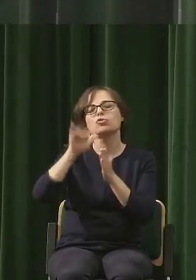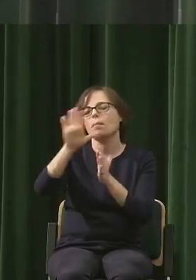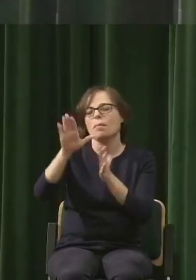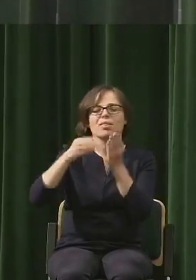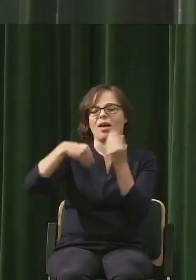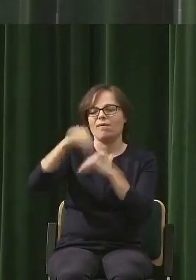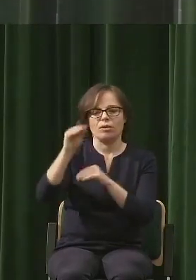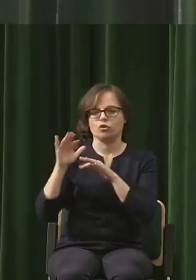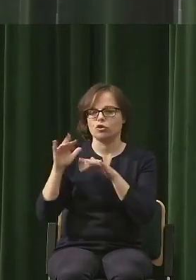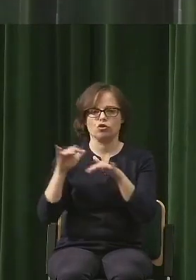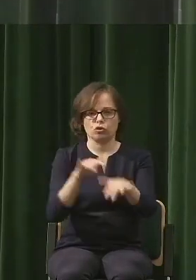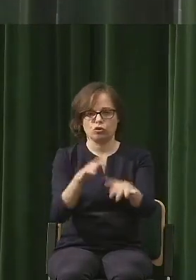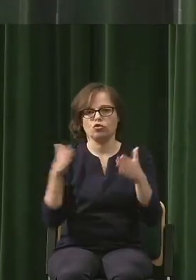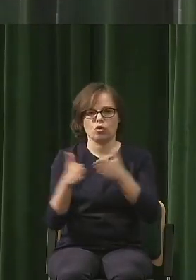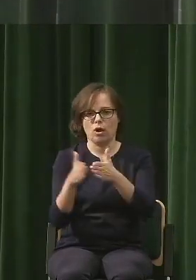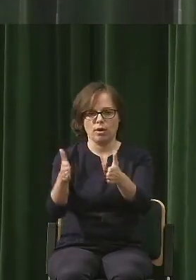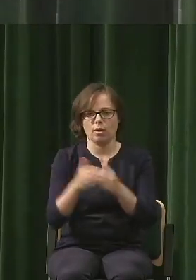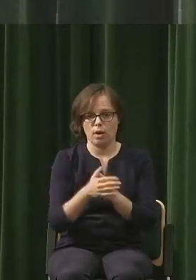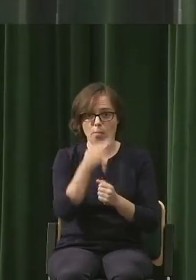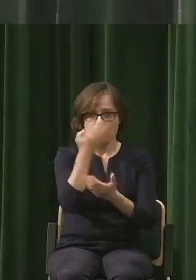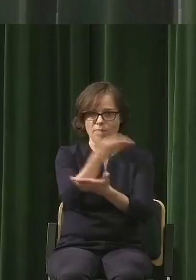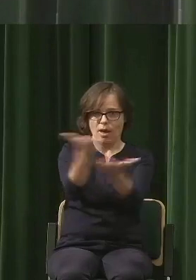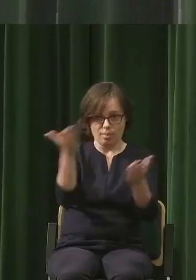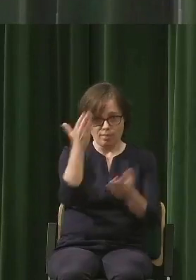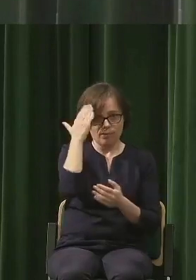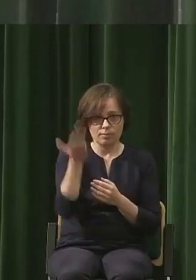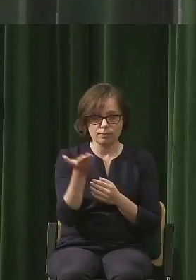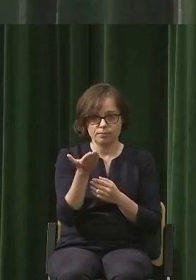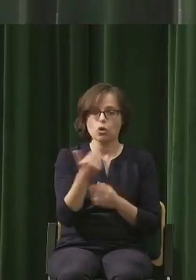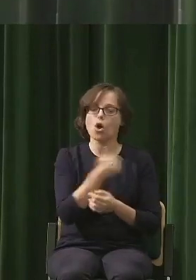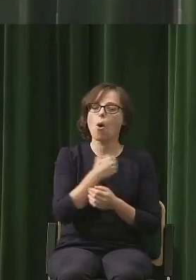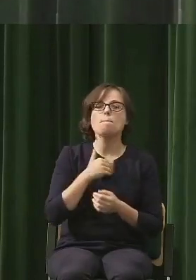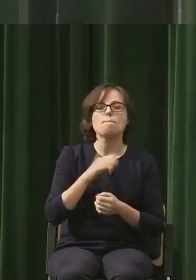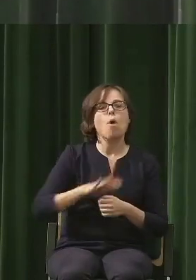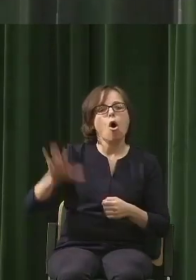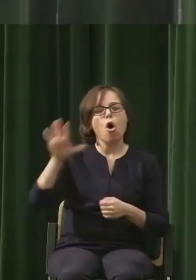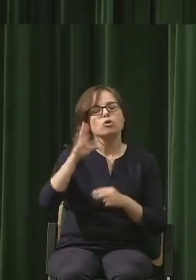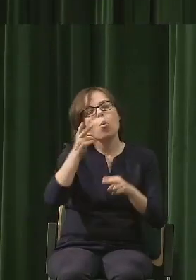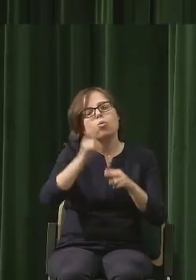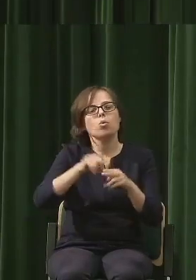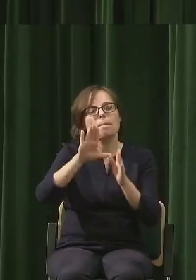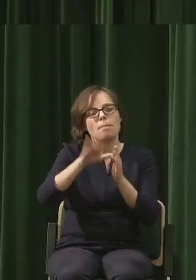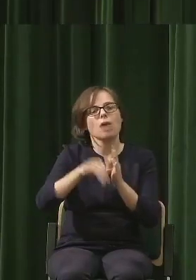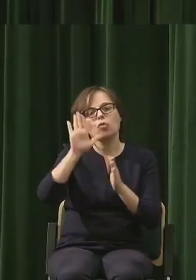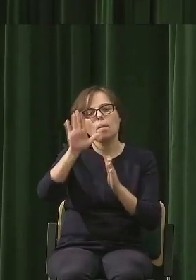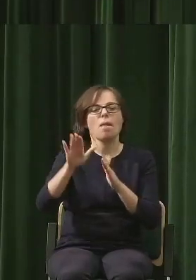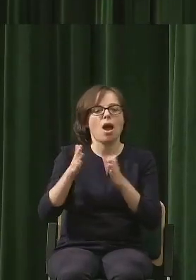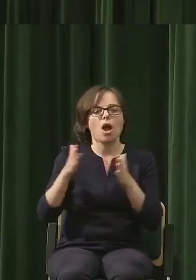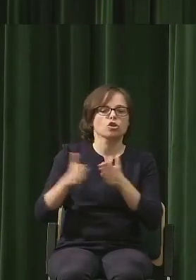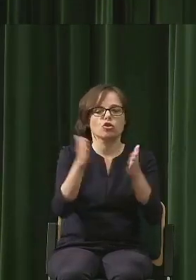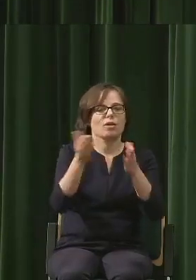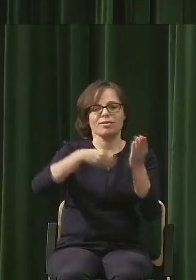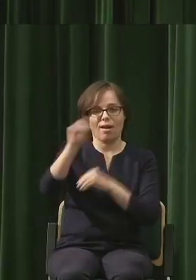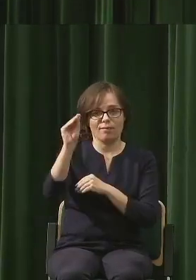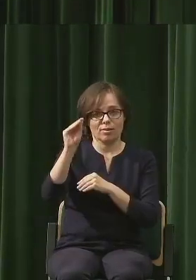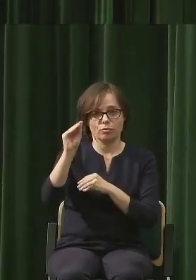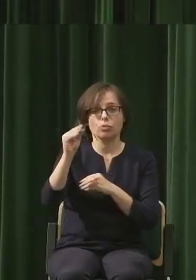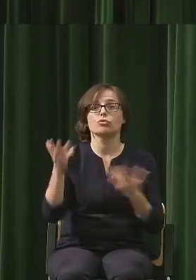Tu pytanie do państwa. W jakim mieście w Polsce jest najwięcej rzek? W Łodzi.